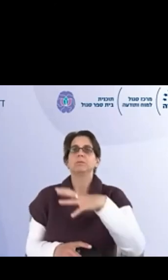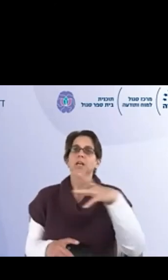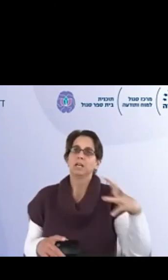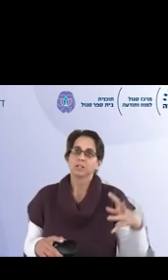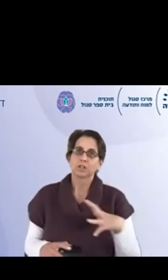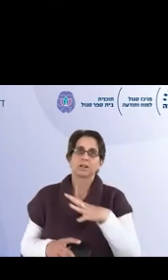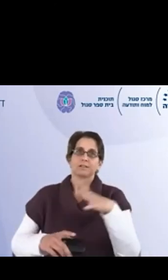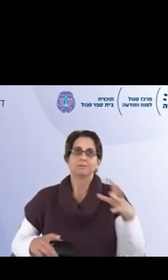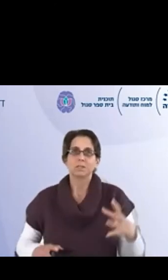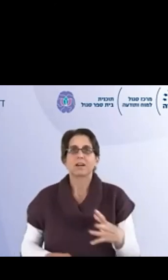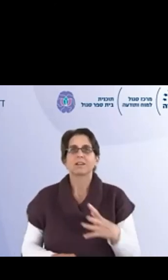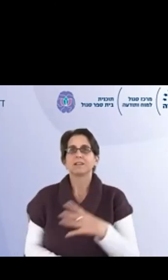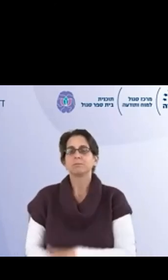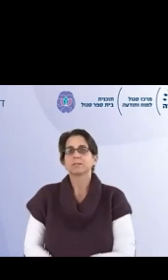אנשים,